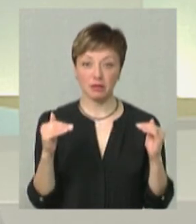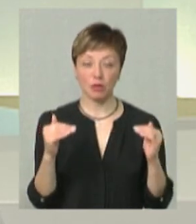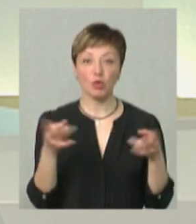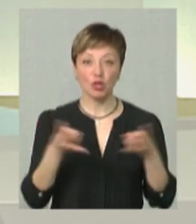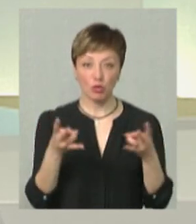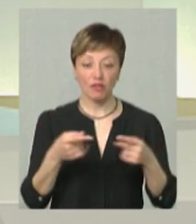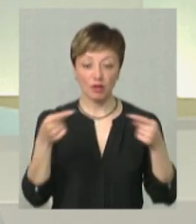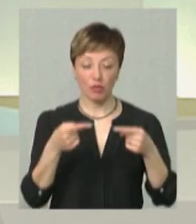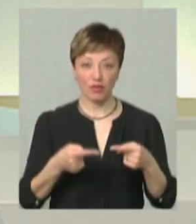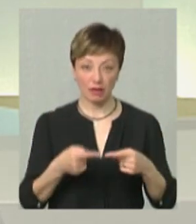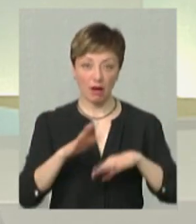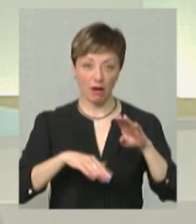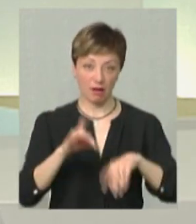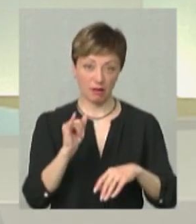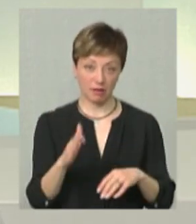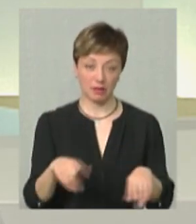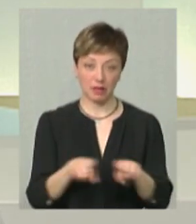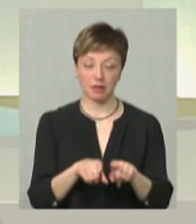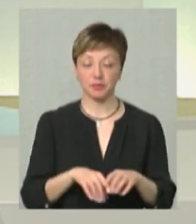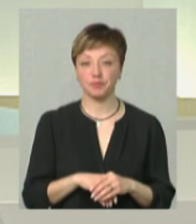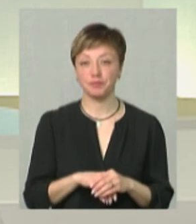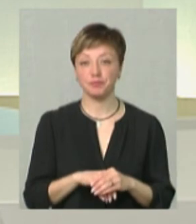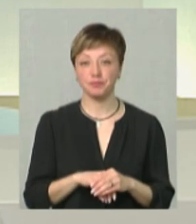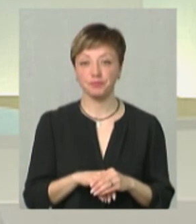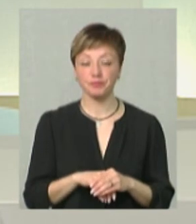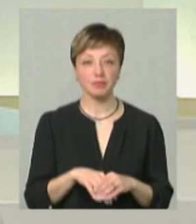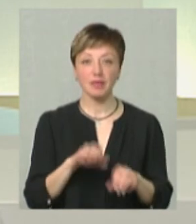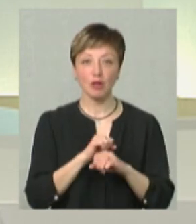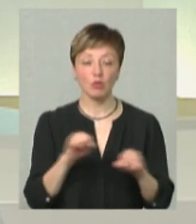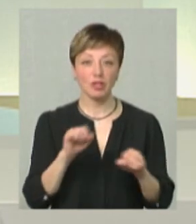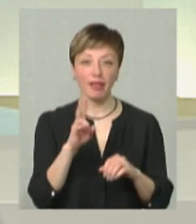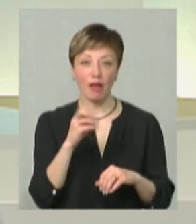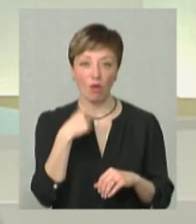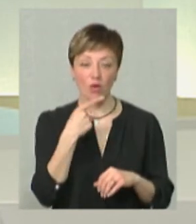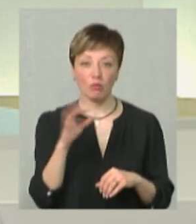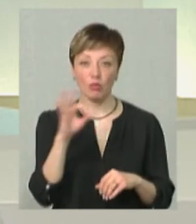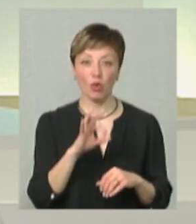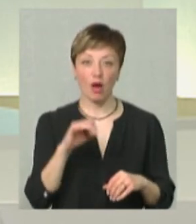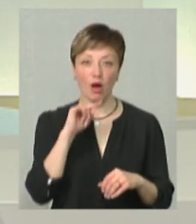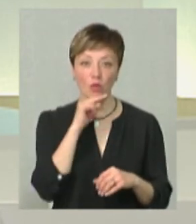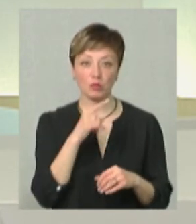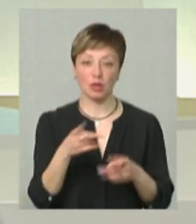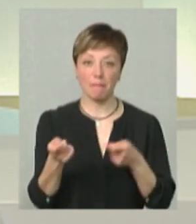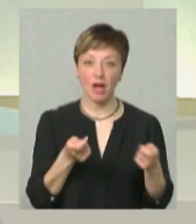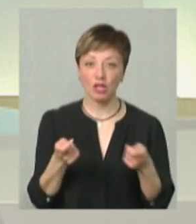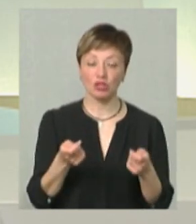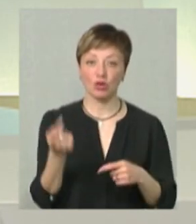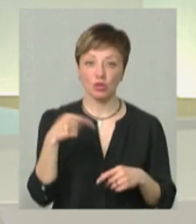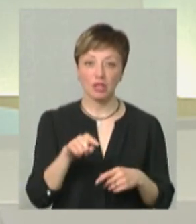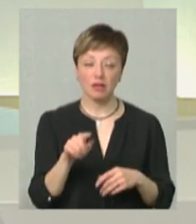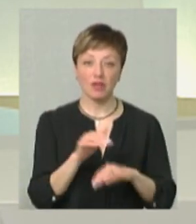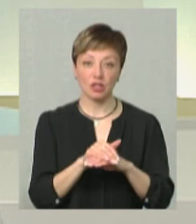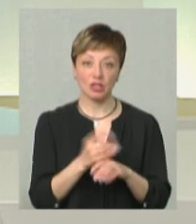потребує, відповідно, і таких фахівців. І не можна не говорити про економістів і про менеджерів, оскільки,